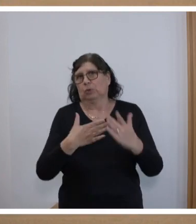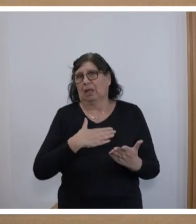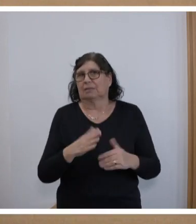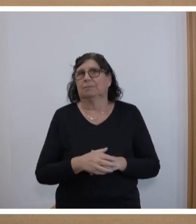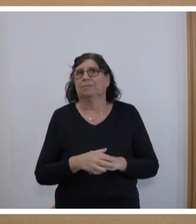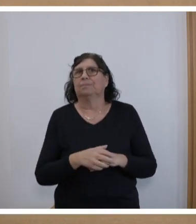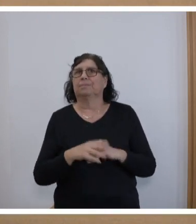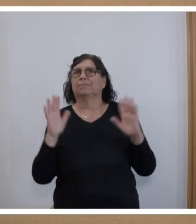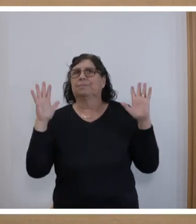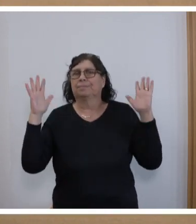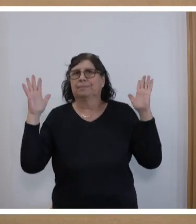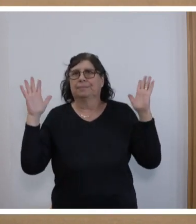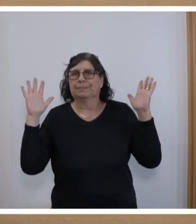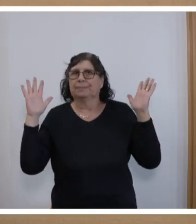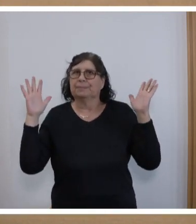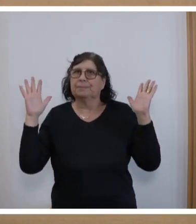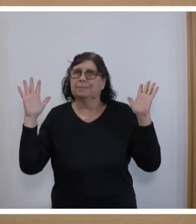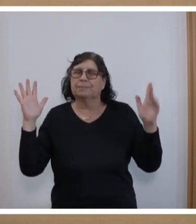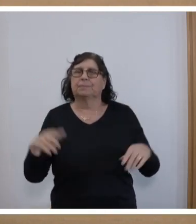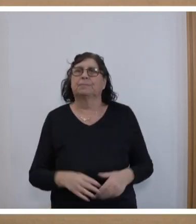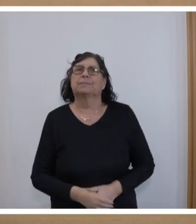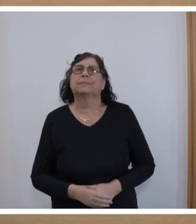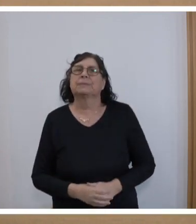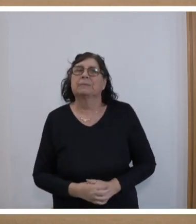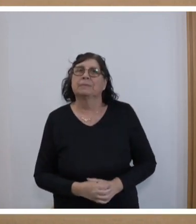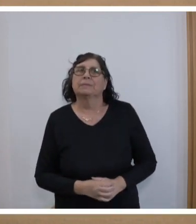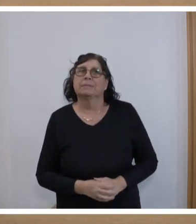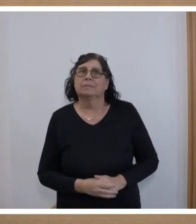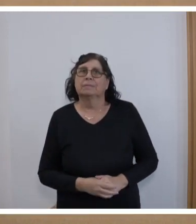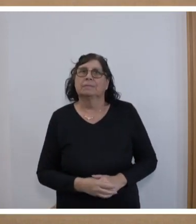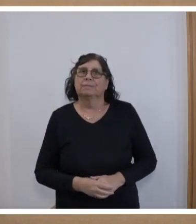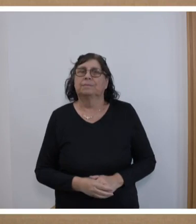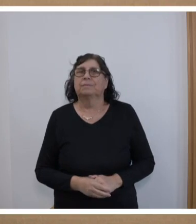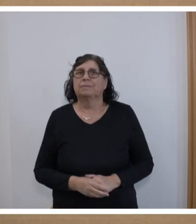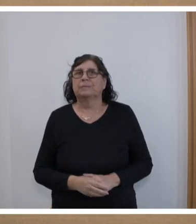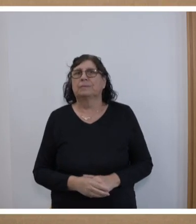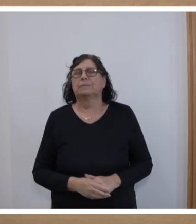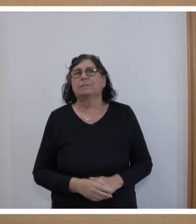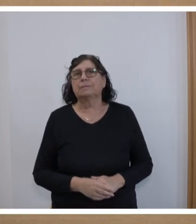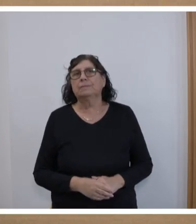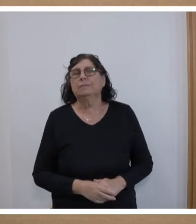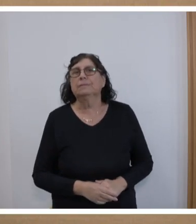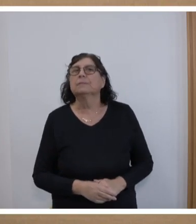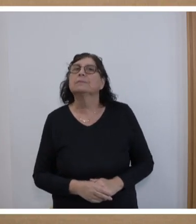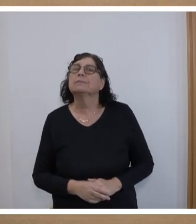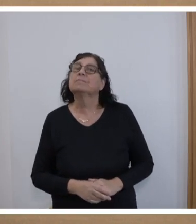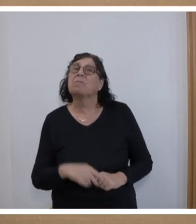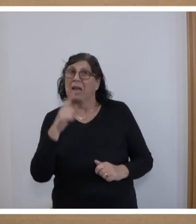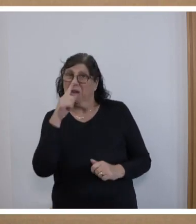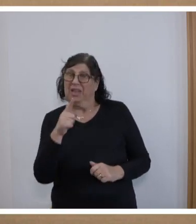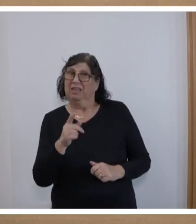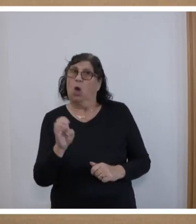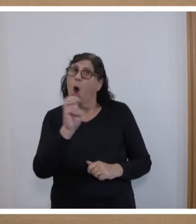Meine Damen und Herren, liebe Kolleginnen und Kollegen, wenn die